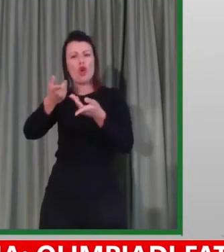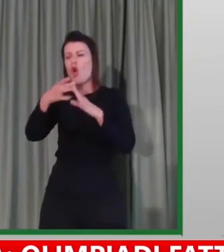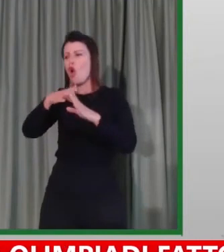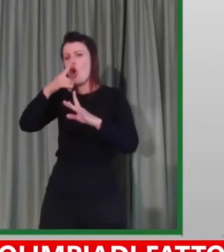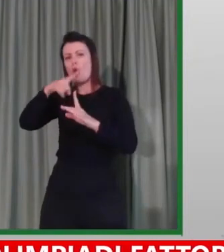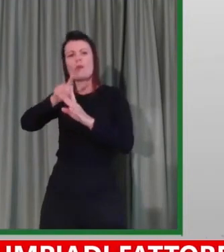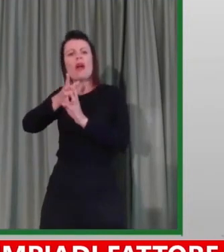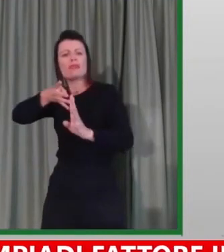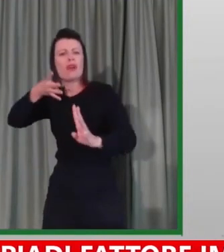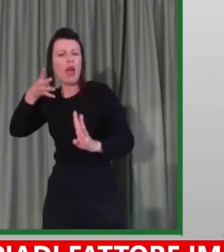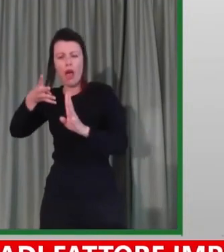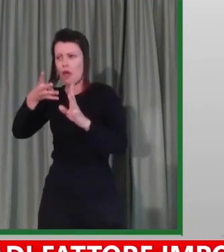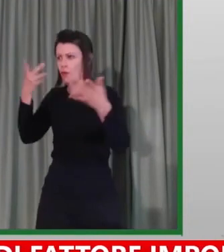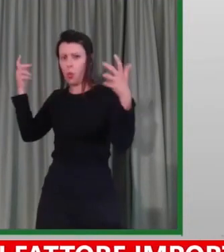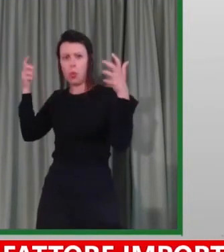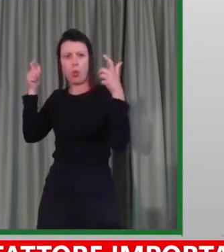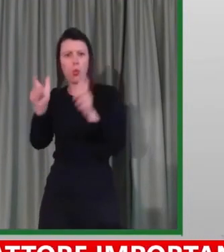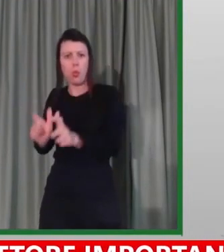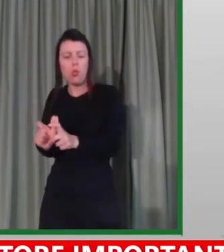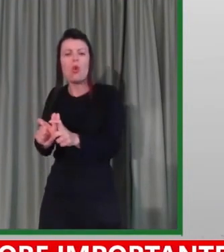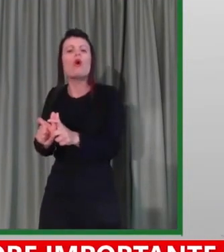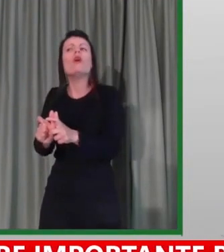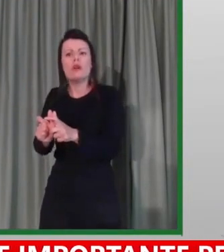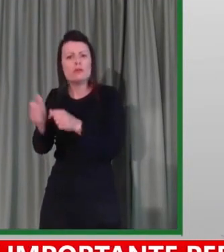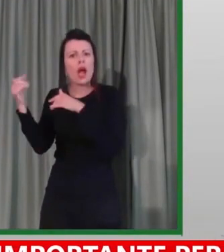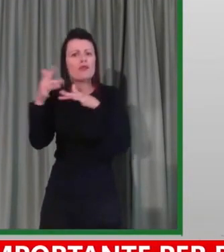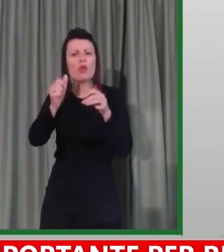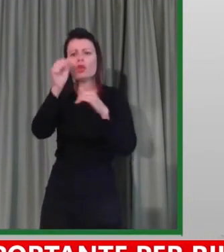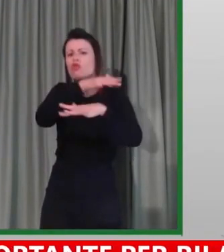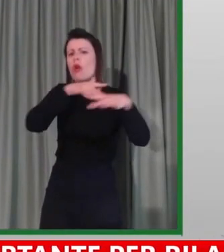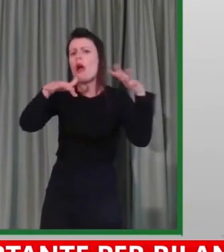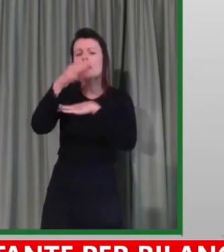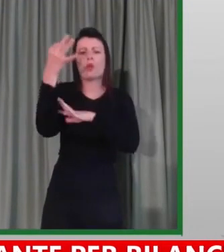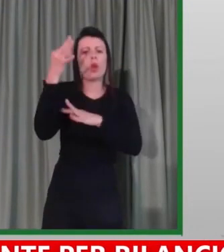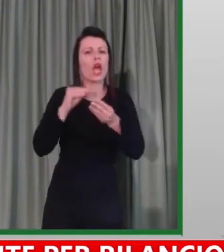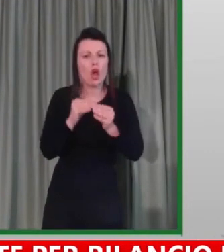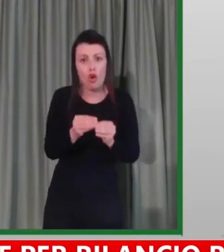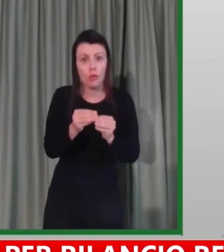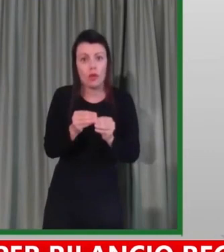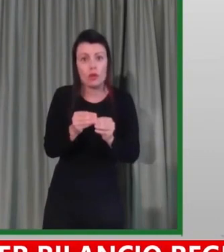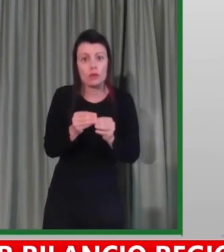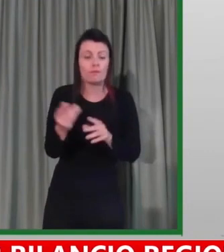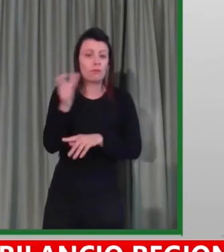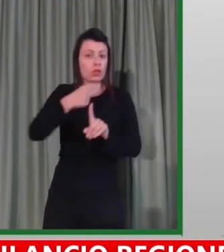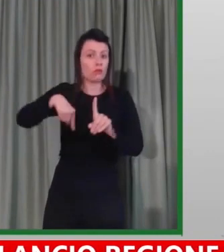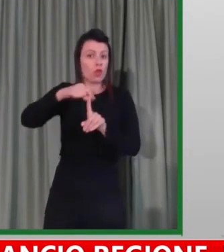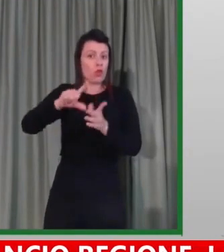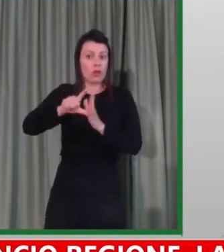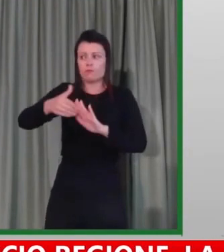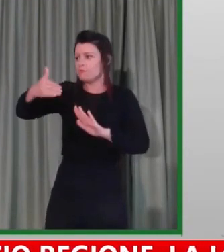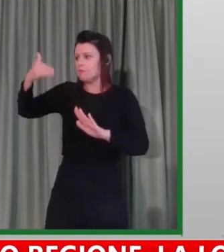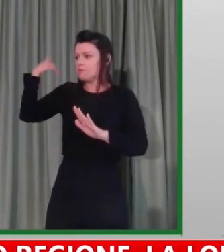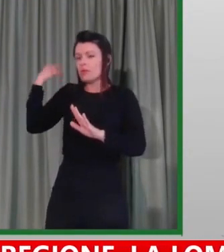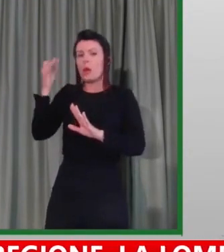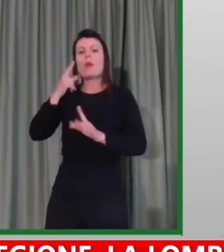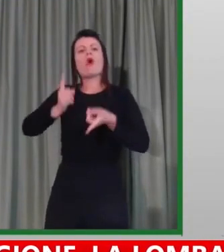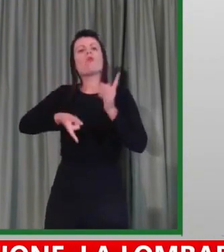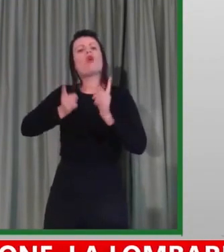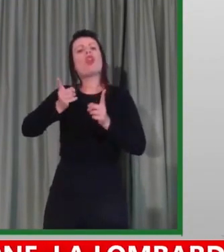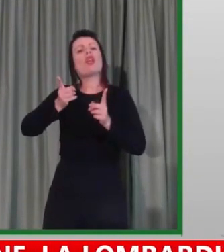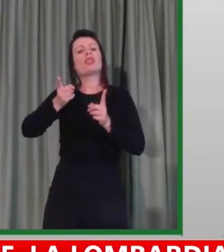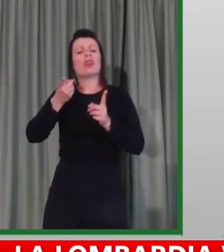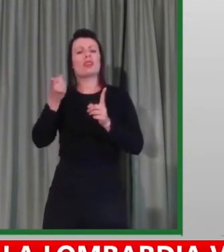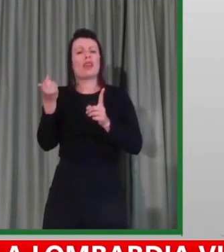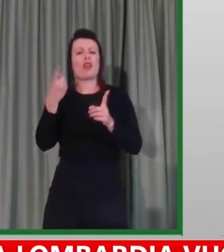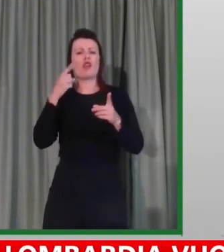della qualità dell'aria. Noi abbiamo sostanzialmente concentrato in passato le nostre politiche di contrasto alle emissioni